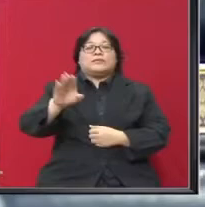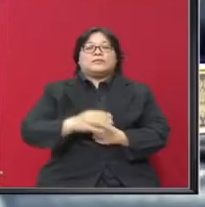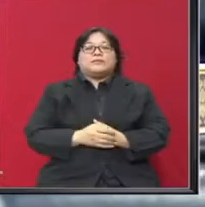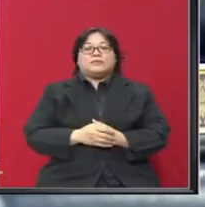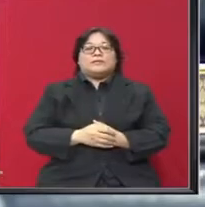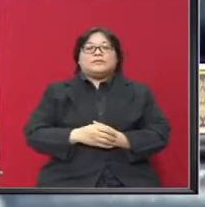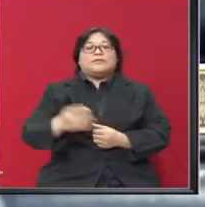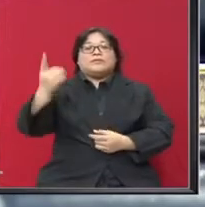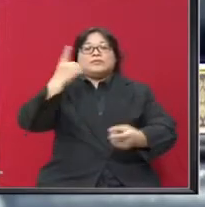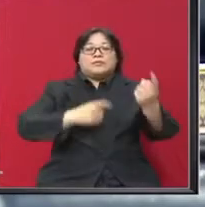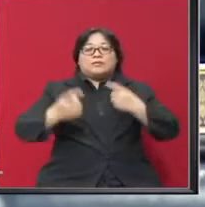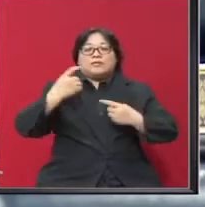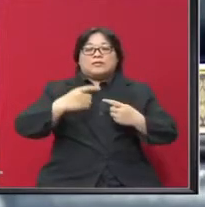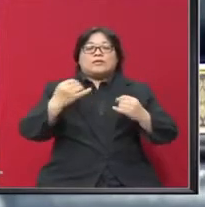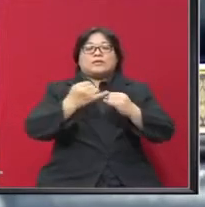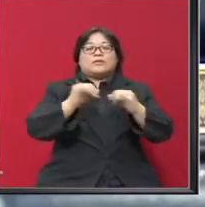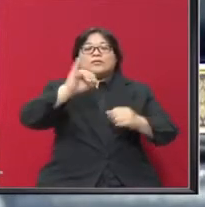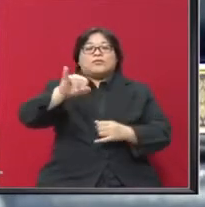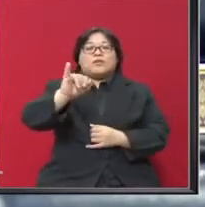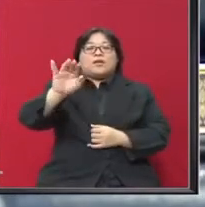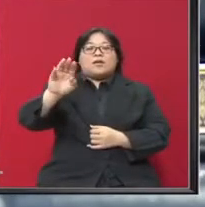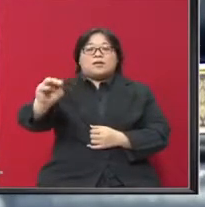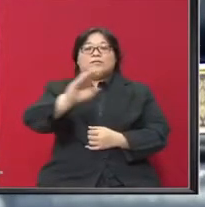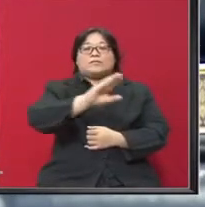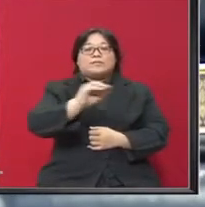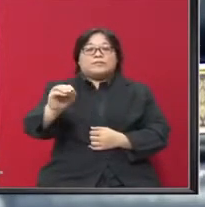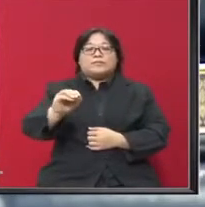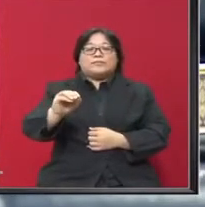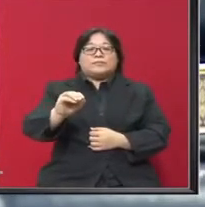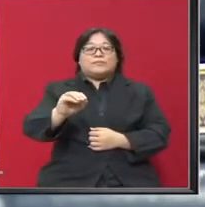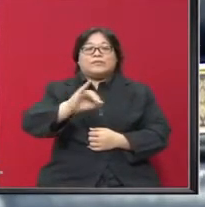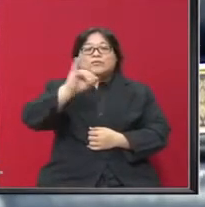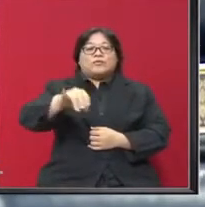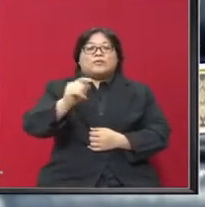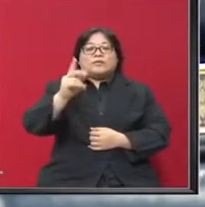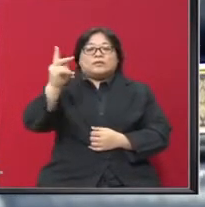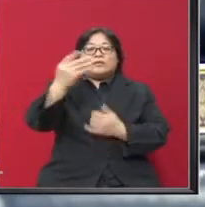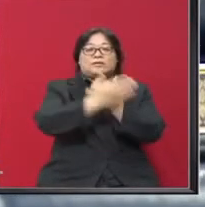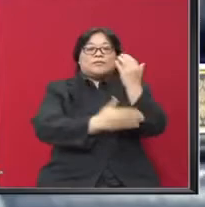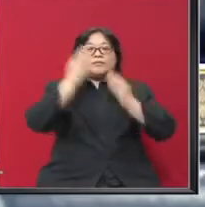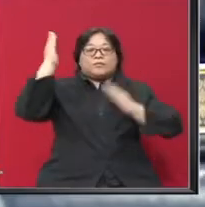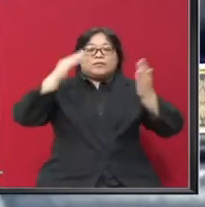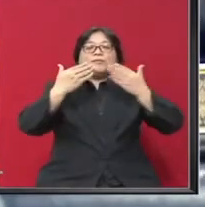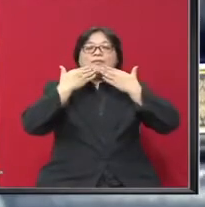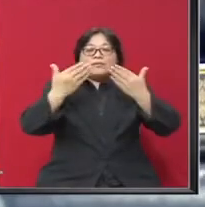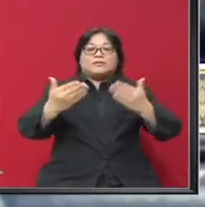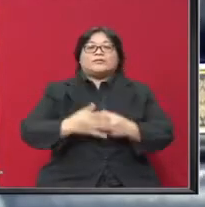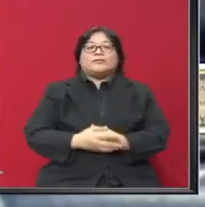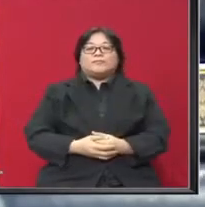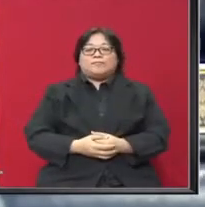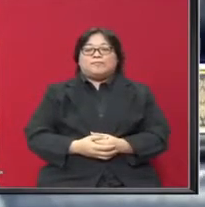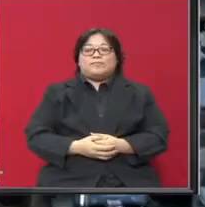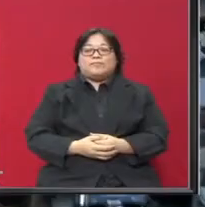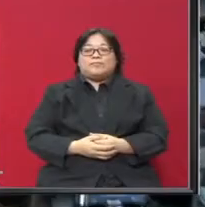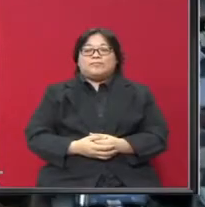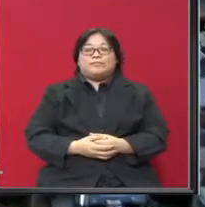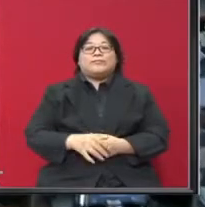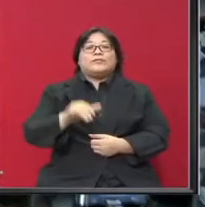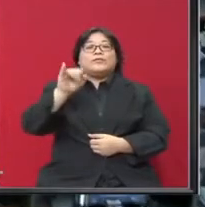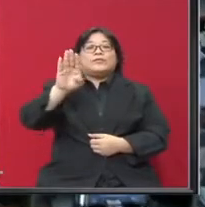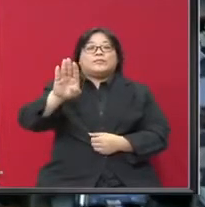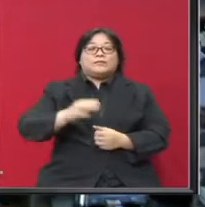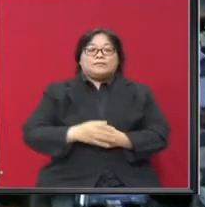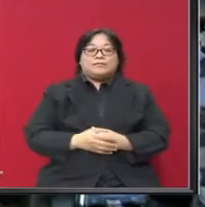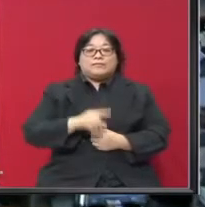Menteri membuat pertanyaan kepada Jabatan Immigration Dan juga Jabatan Tenaga Kerja Semenanjung Malaysia Terima kasih, Datuk Yang Di-Pertua Yang